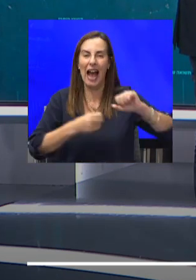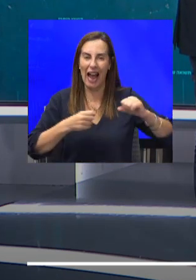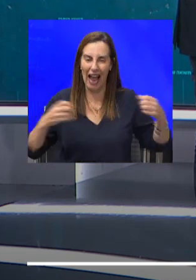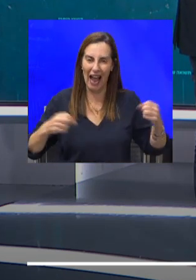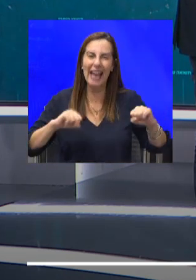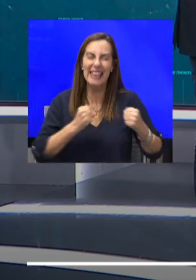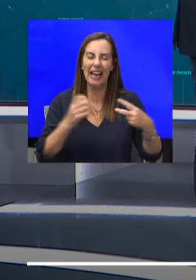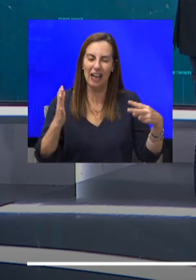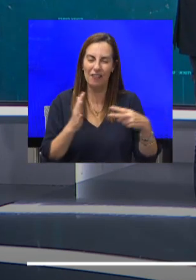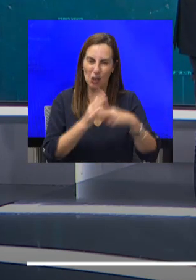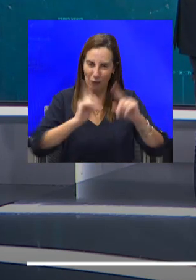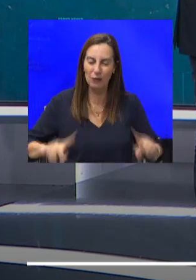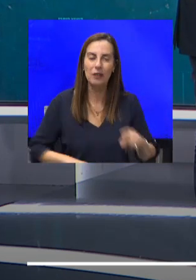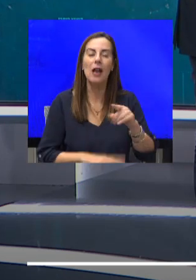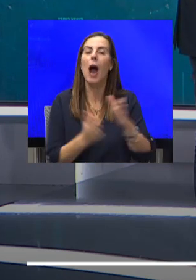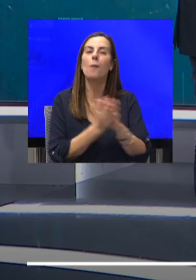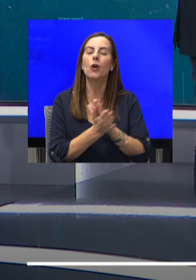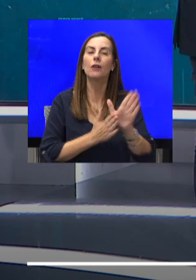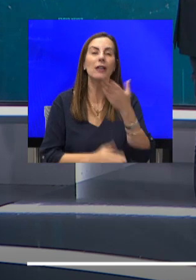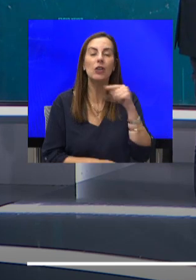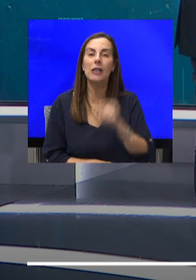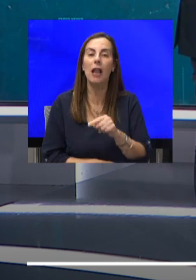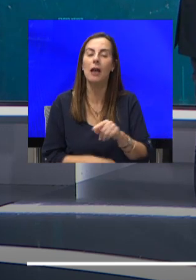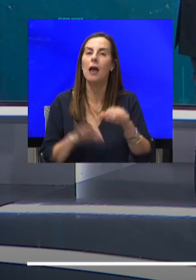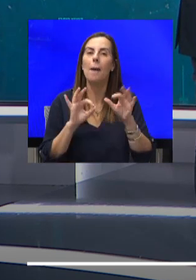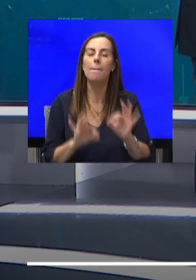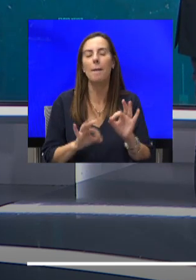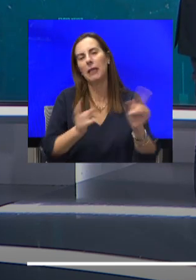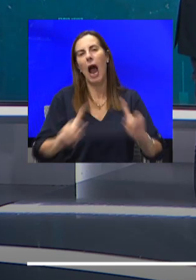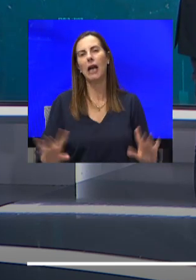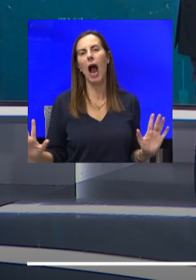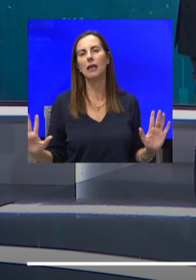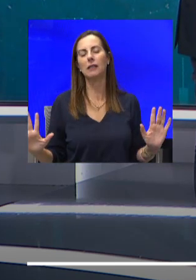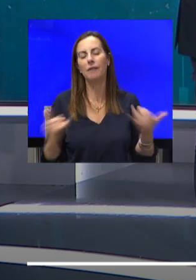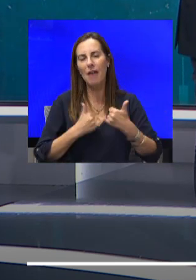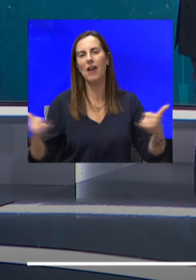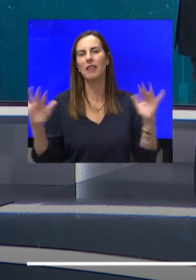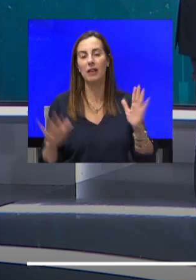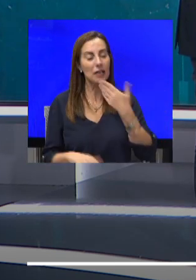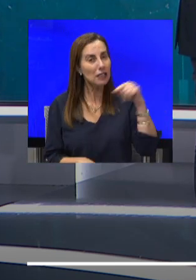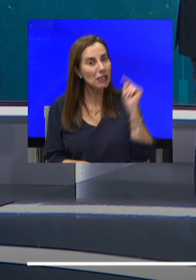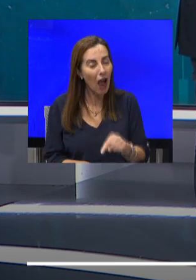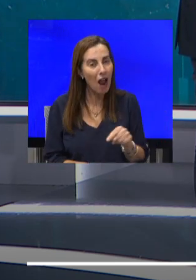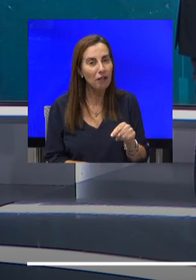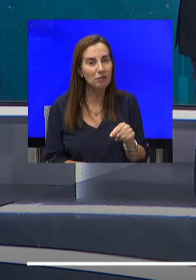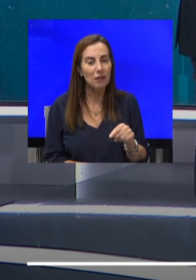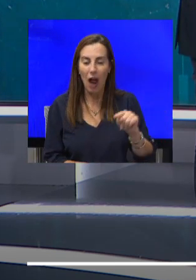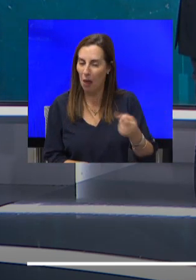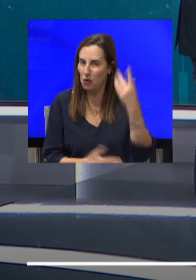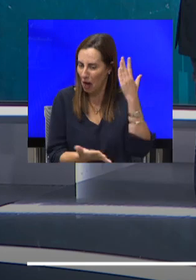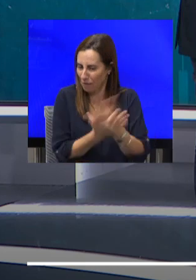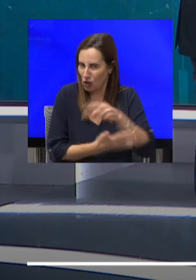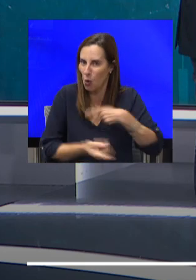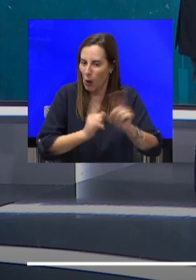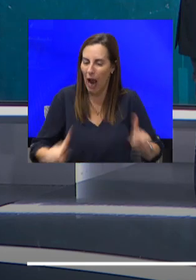שהמוטיבציה העיקרית היא באמת שאלת הגז ופיתוח משאבי הטבע. אז כל כך, מדינת ישראל, למרות שהיא פיתחה כבר לא מעט, בוודאי היא